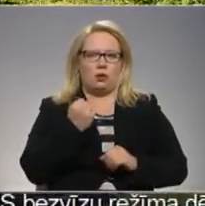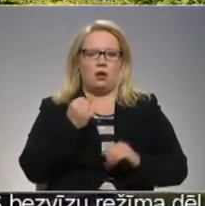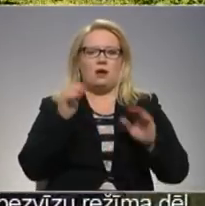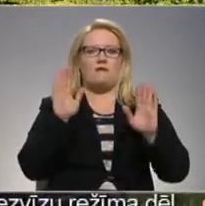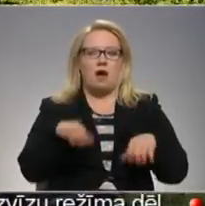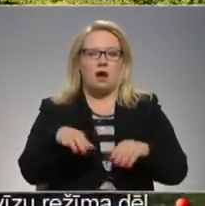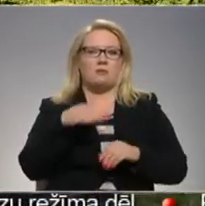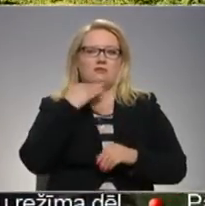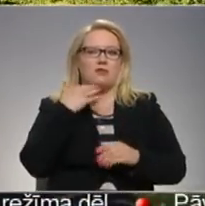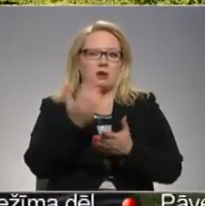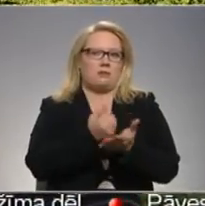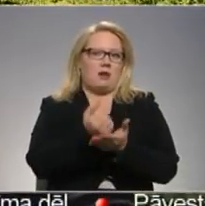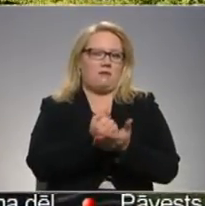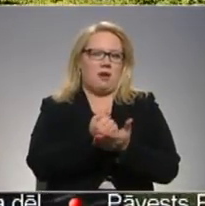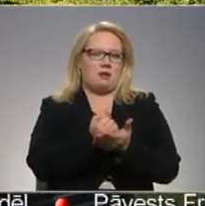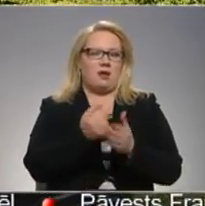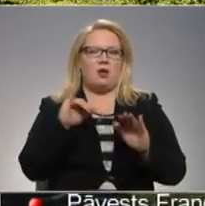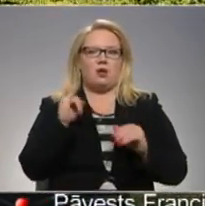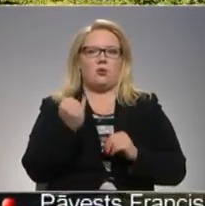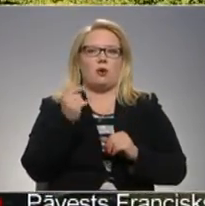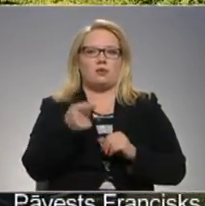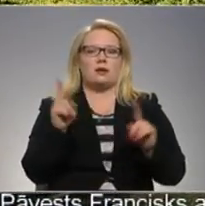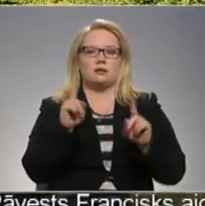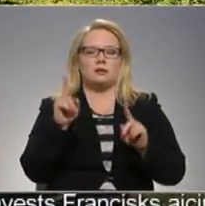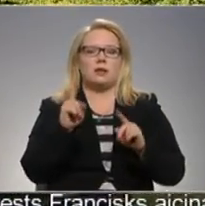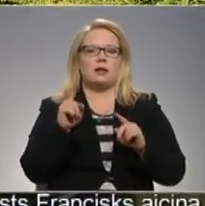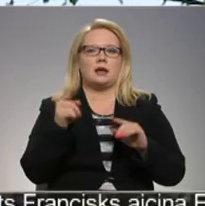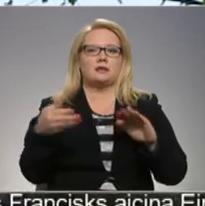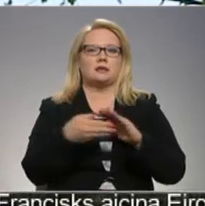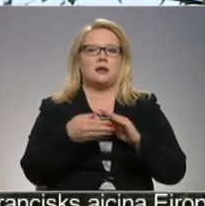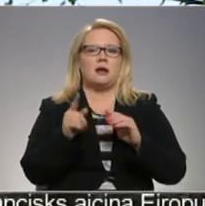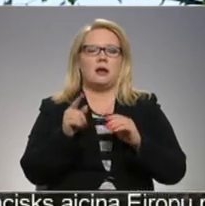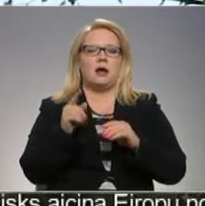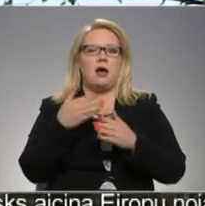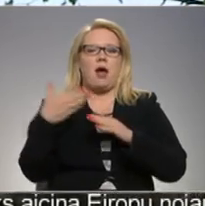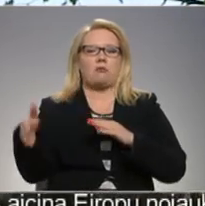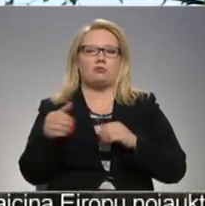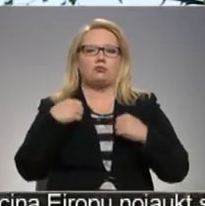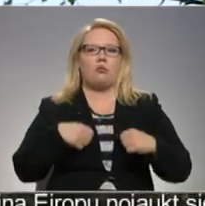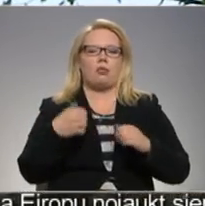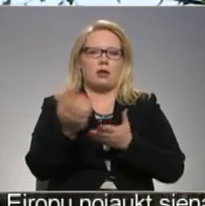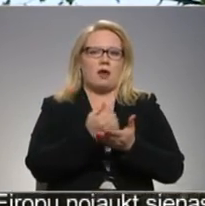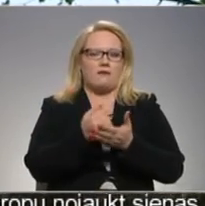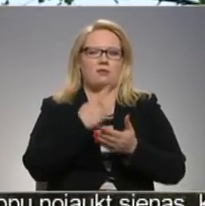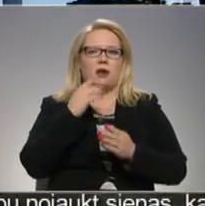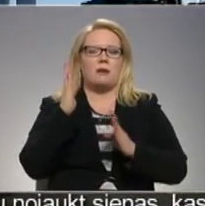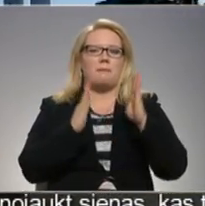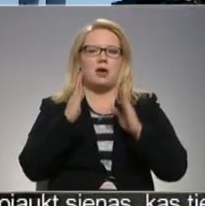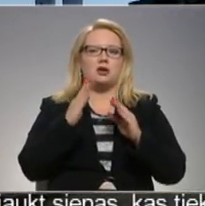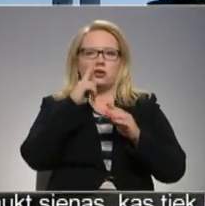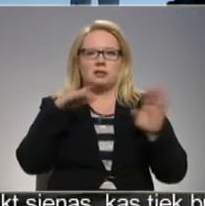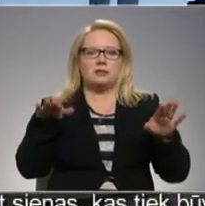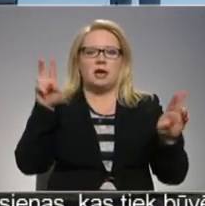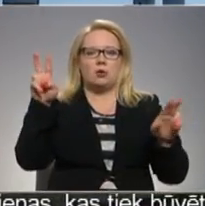ravēt, bet viņš nekrib ravēt, jo tas ir viņam zem goda ravēt. Arī daudz no zaru saimniecībā mežas Cīruļa Jaugavas